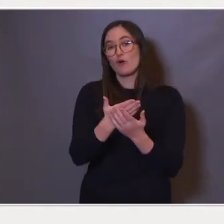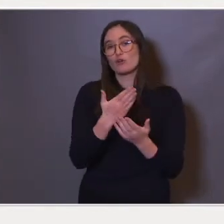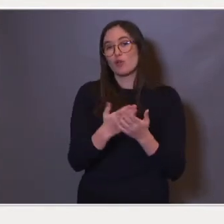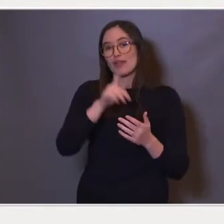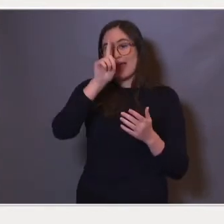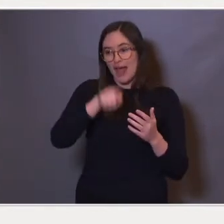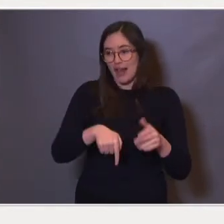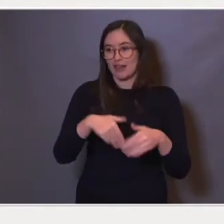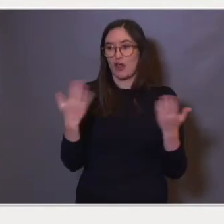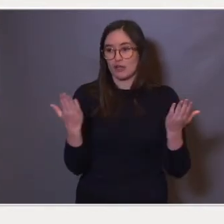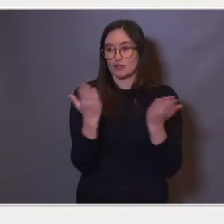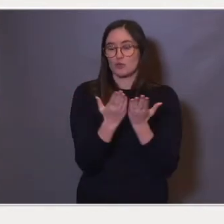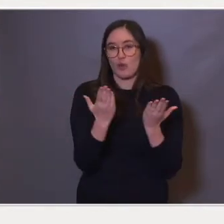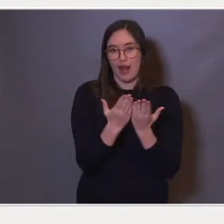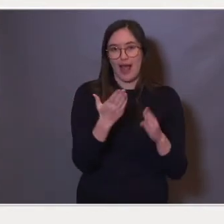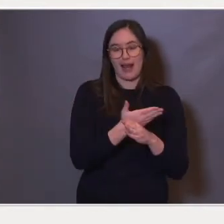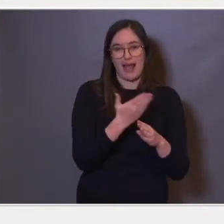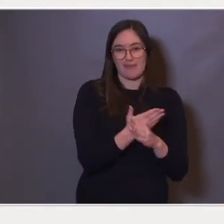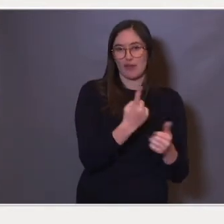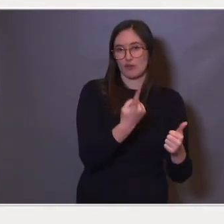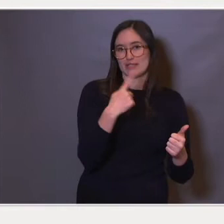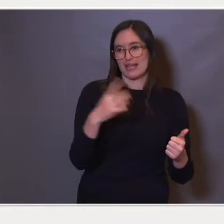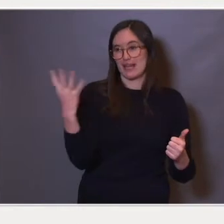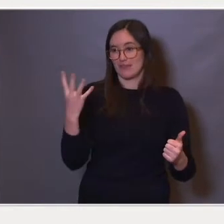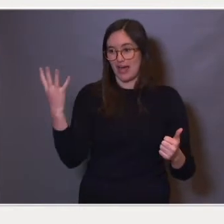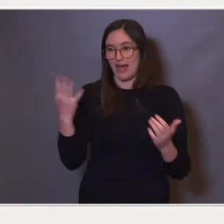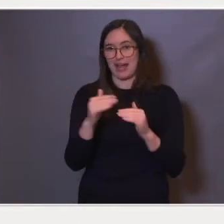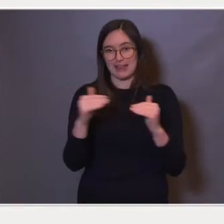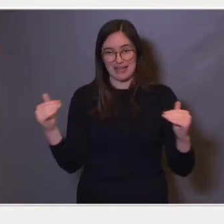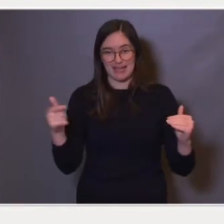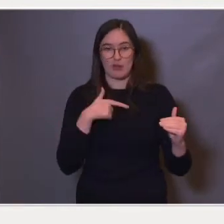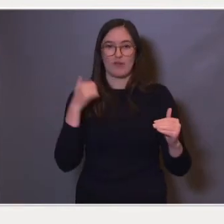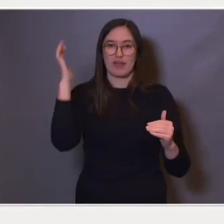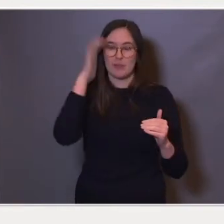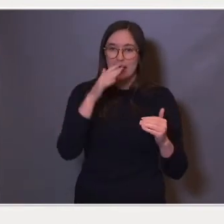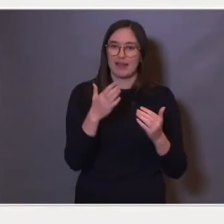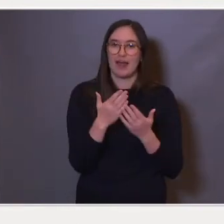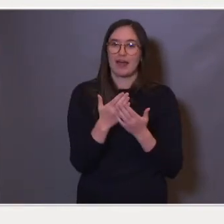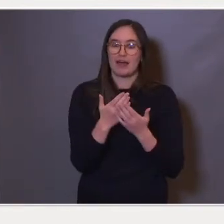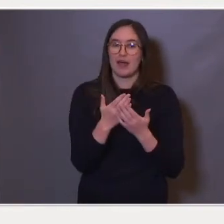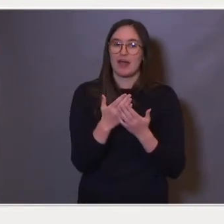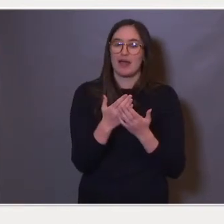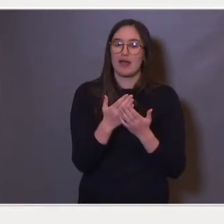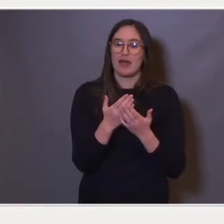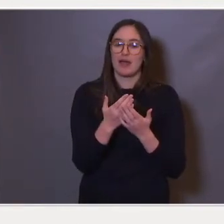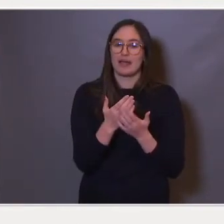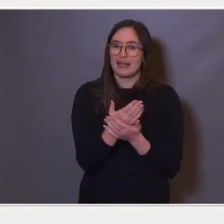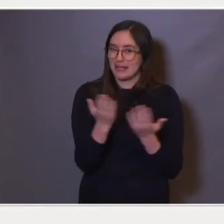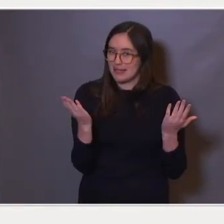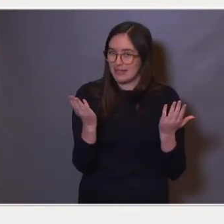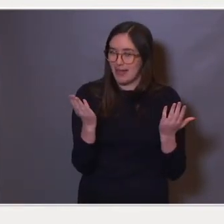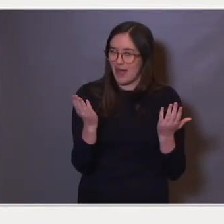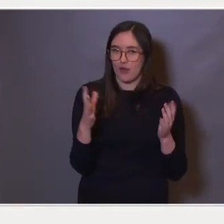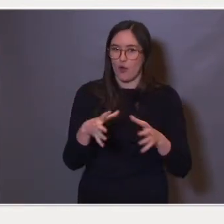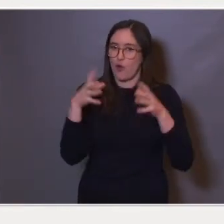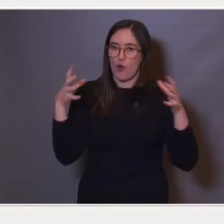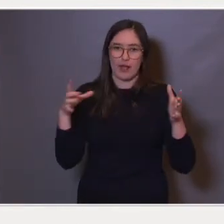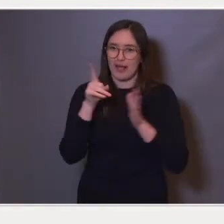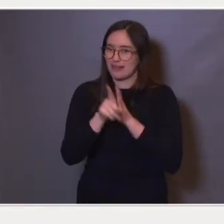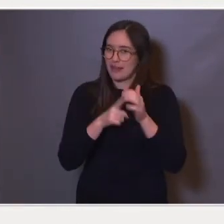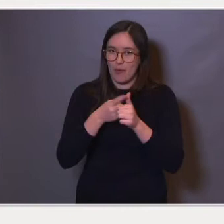Og med det mener vi at det ikke skal være mer skole. Det skal gjøres uten å øke timetallet.